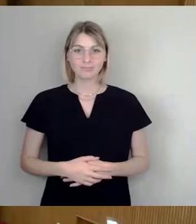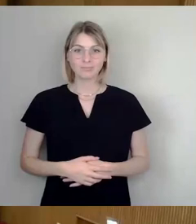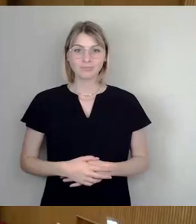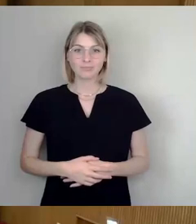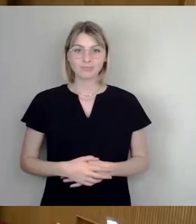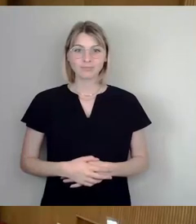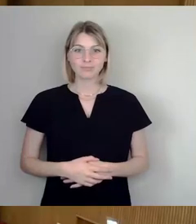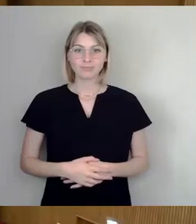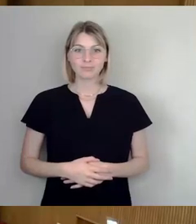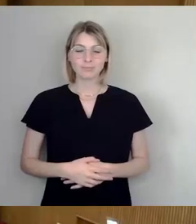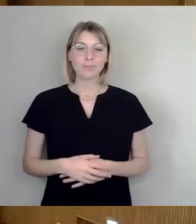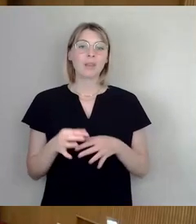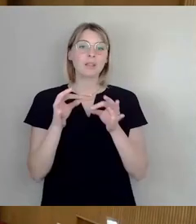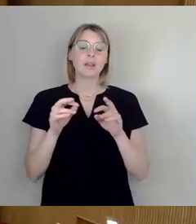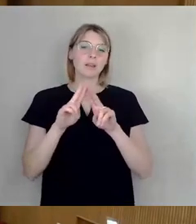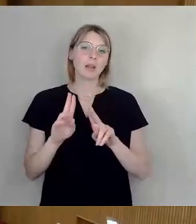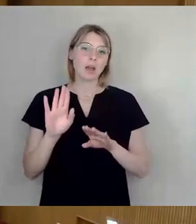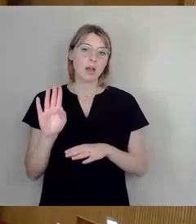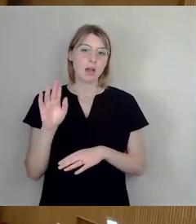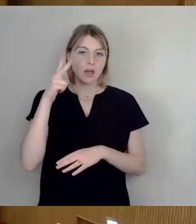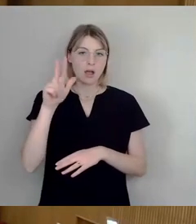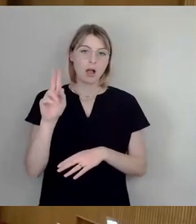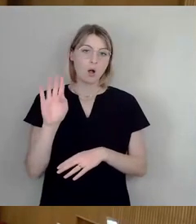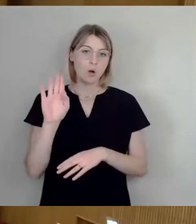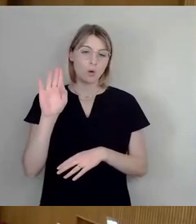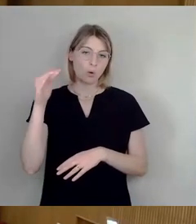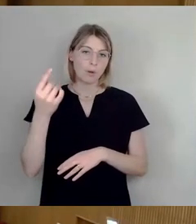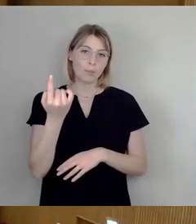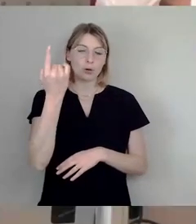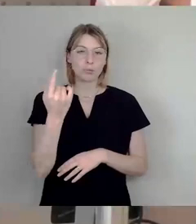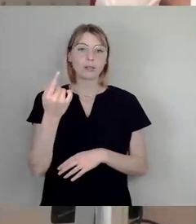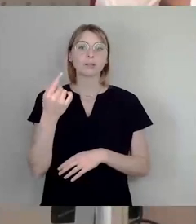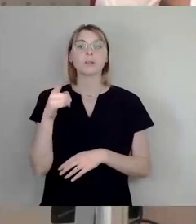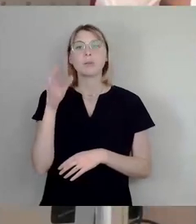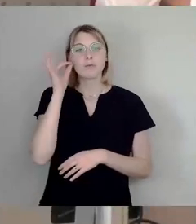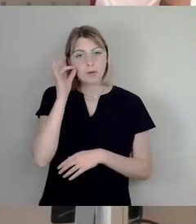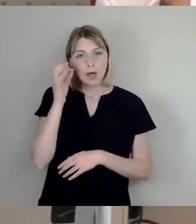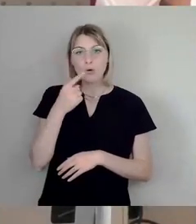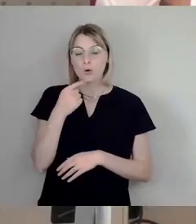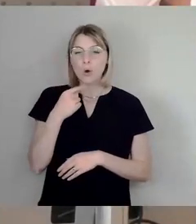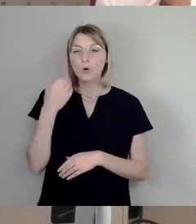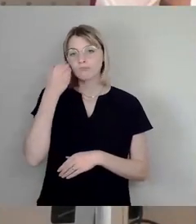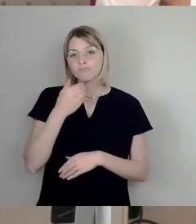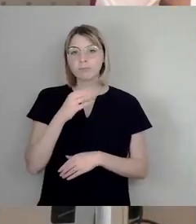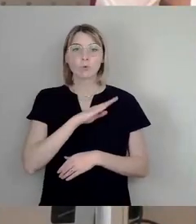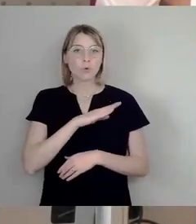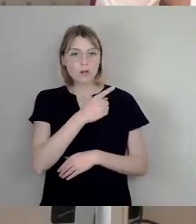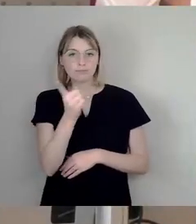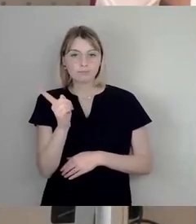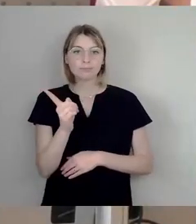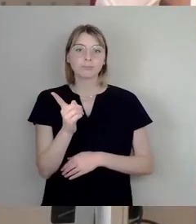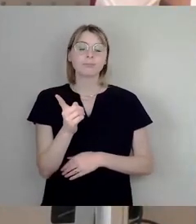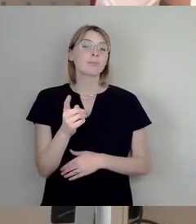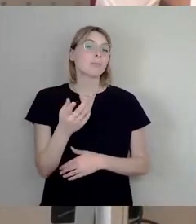Sehr geehrter Herr Oberbürgermeister, liebe Frau Geroth, liebe Kolleginnen und Kollegen. Am Ende zählt ja das, hinten rauskommt,